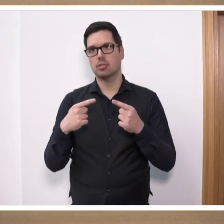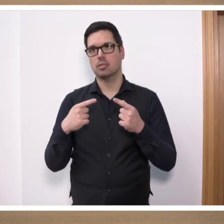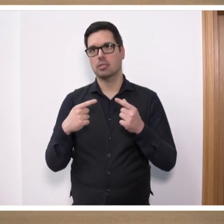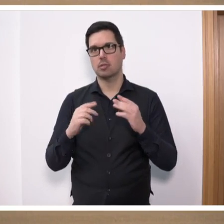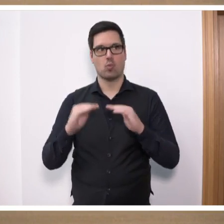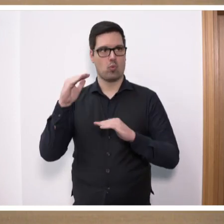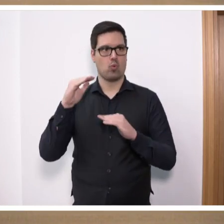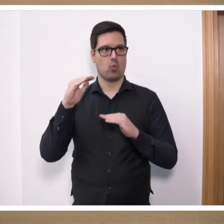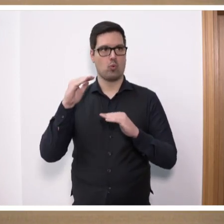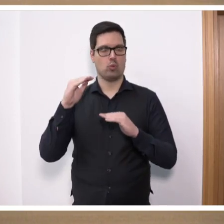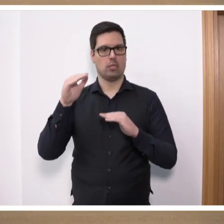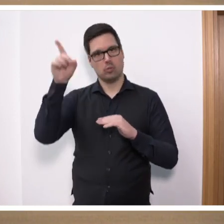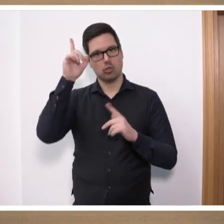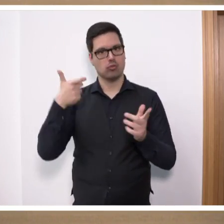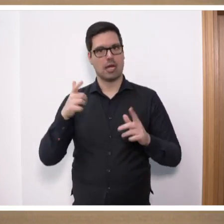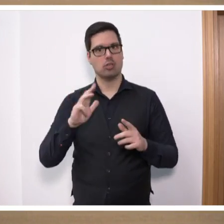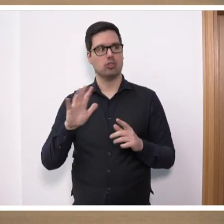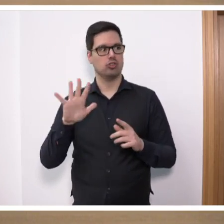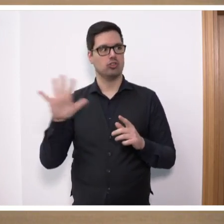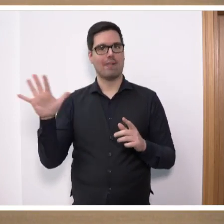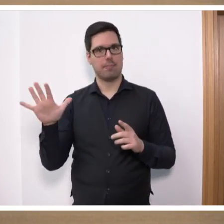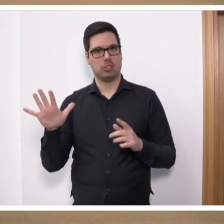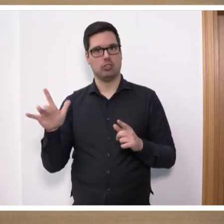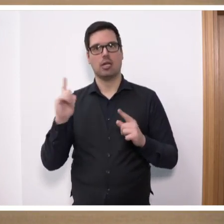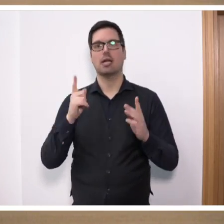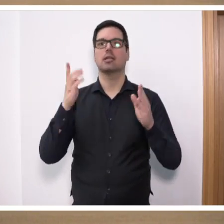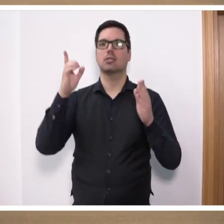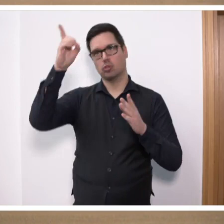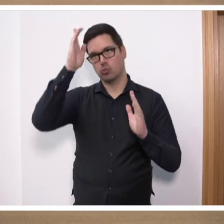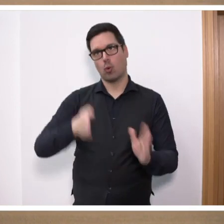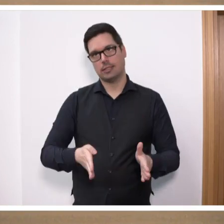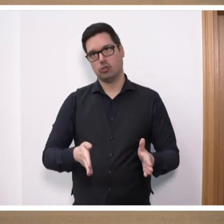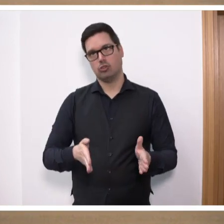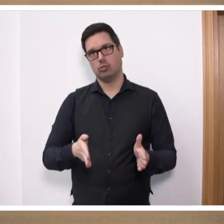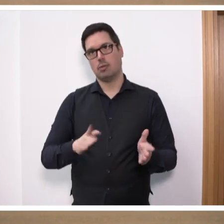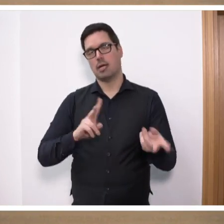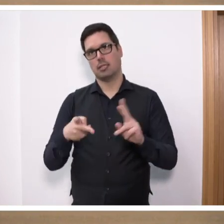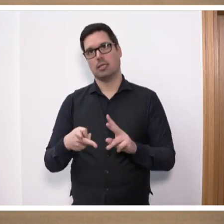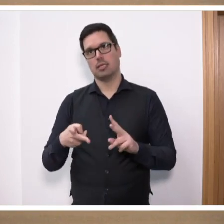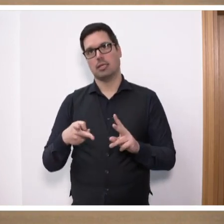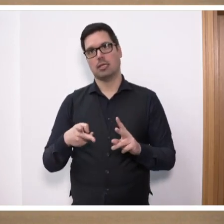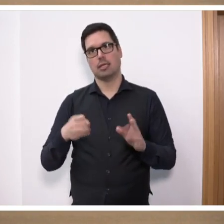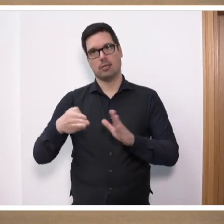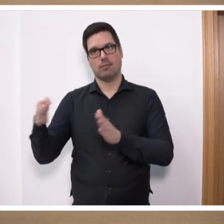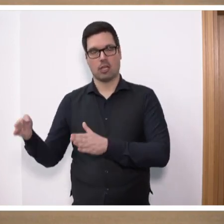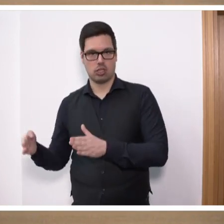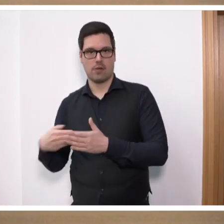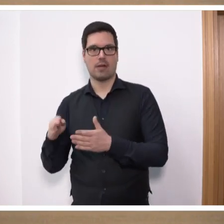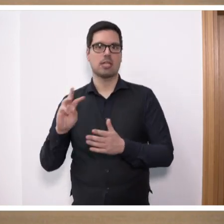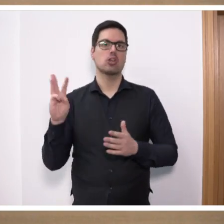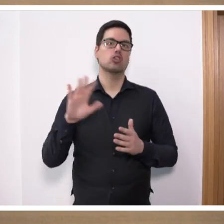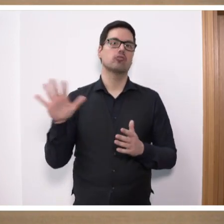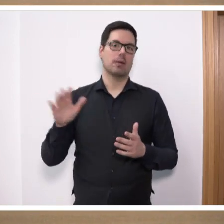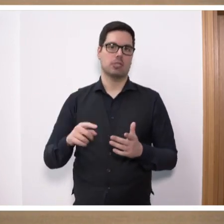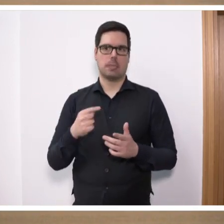in Hochdeutsch. Und dann hat man sich geeinigt, ja, im Fach Deutsch, da reden wir Hochdeutsch, aber in den anderen Fächern dürfen wir weiter Schwäbisch reden.